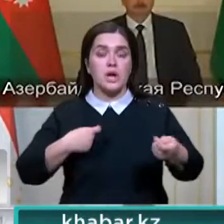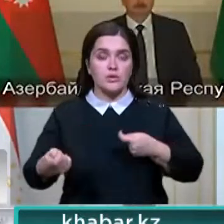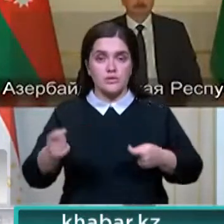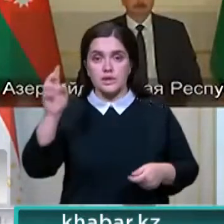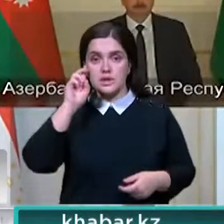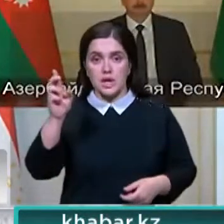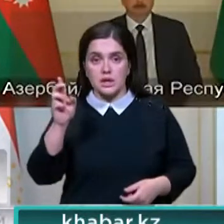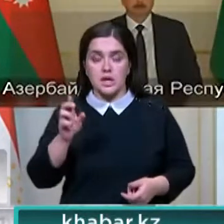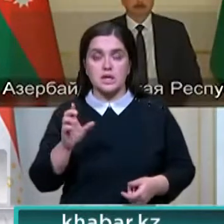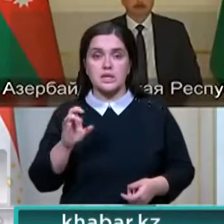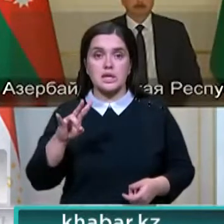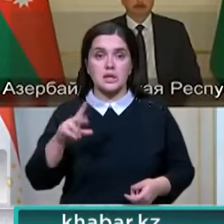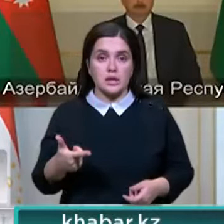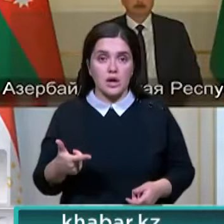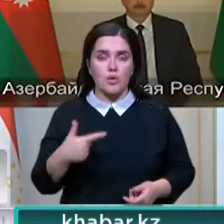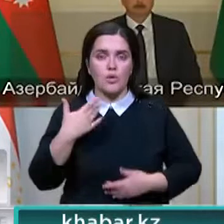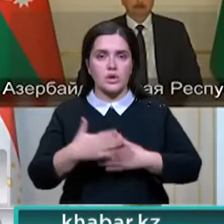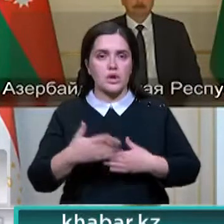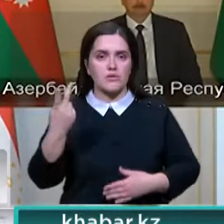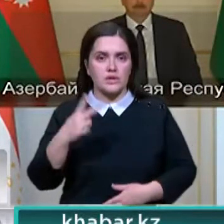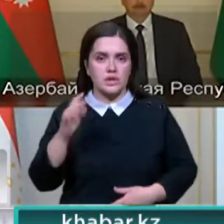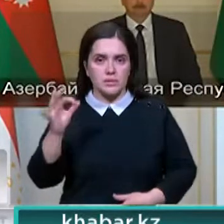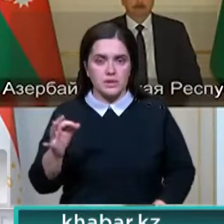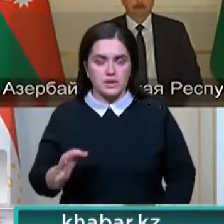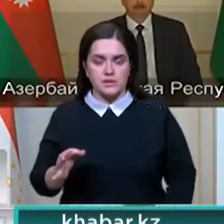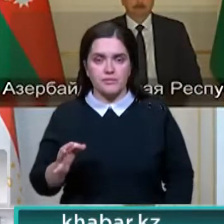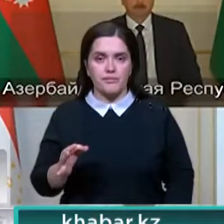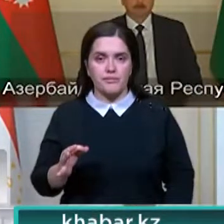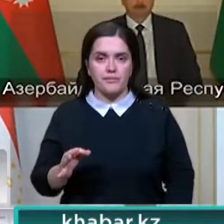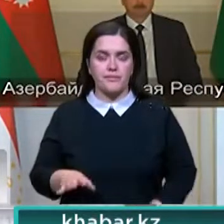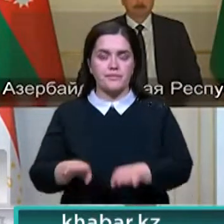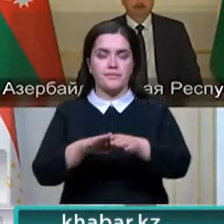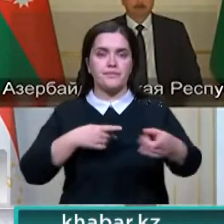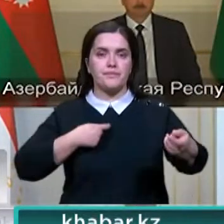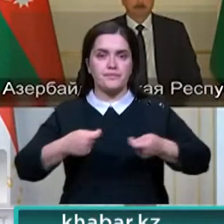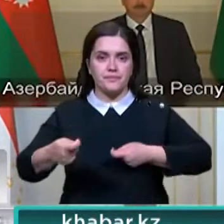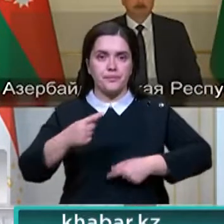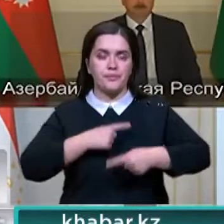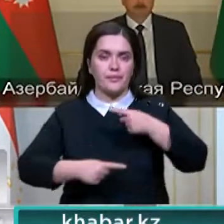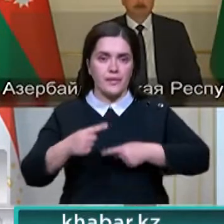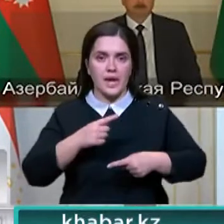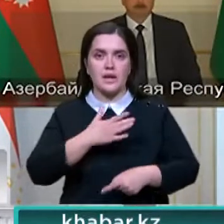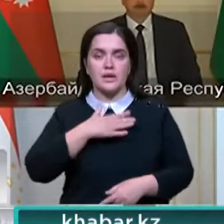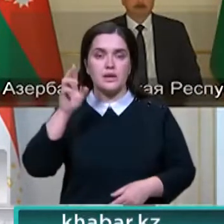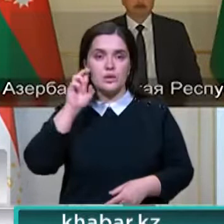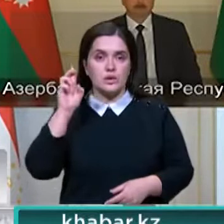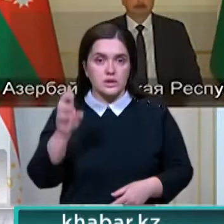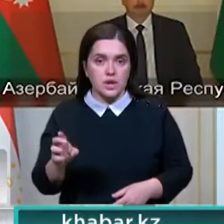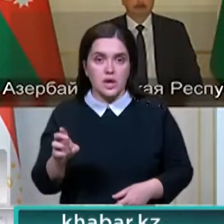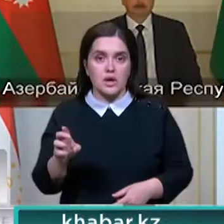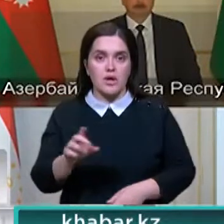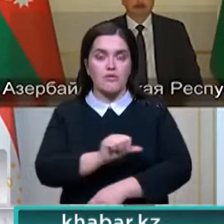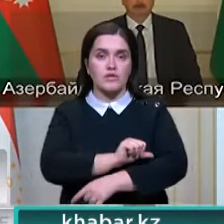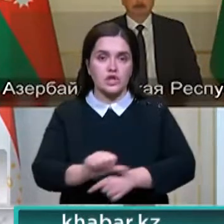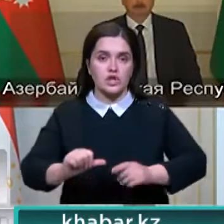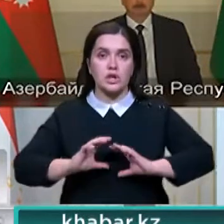Содружества занимает около 20% от общего товарооборота наших государств с внешним